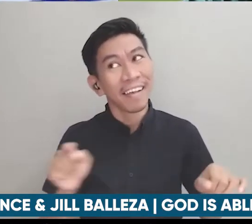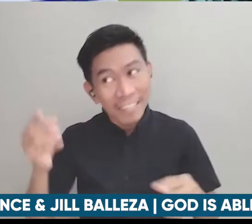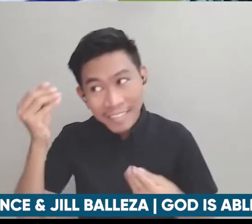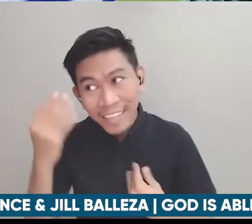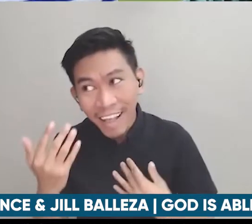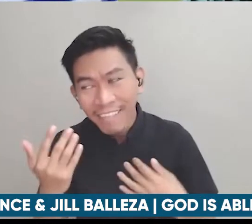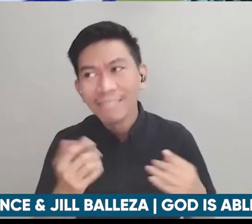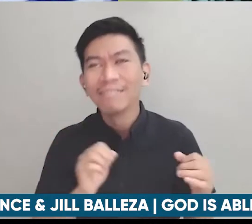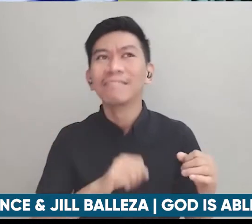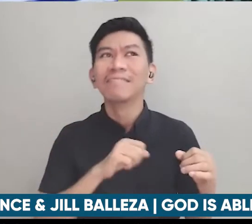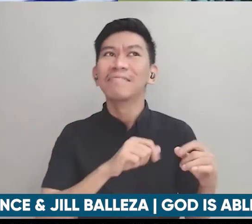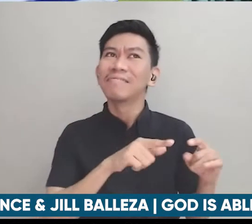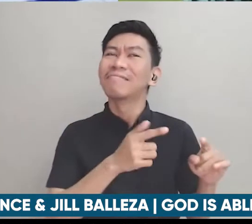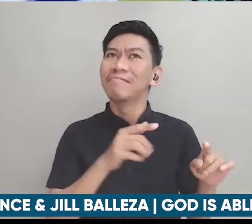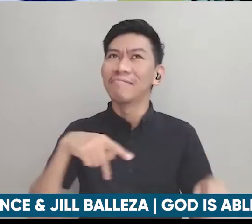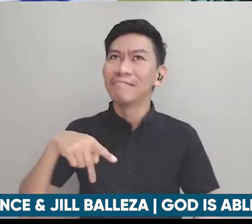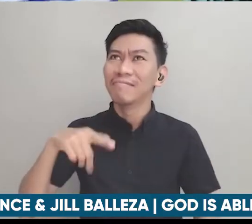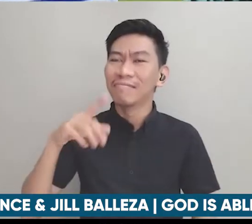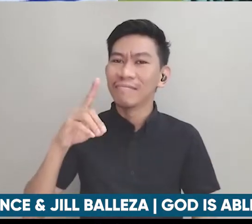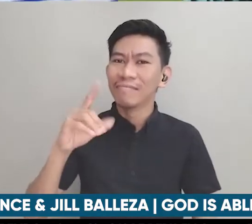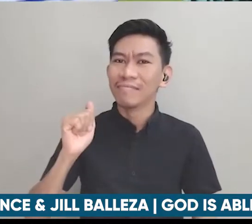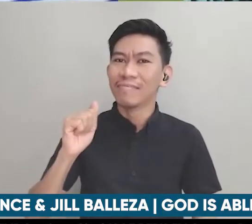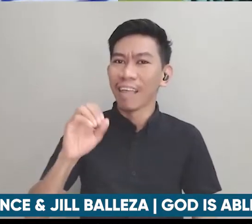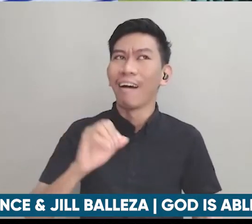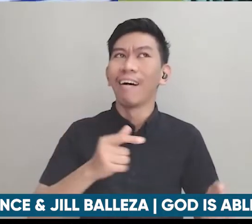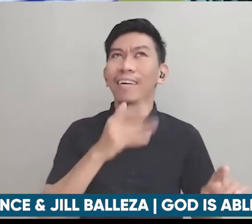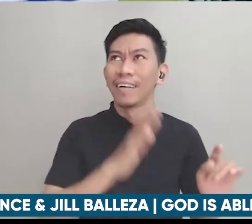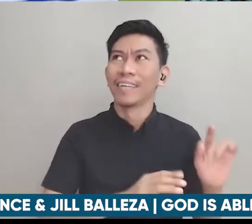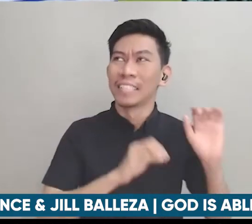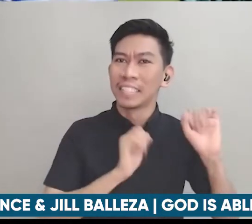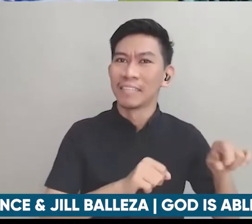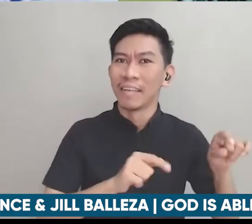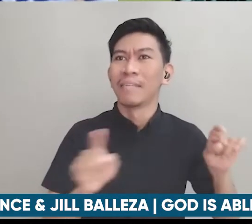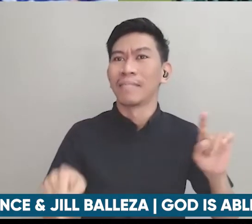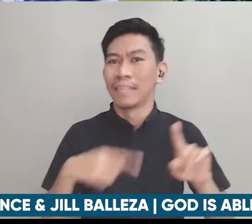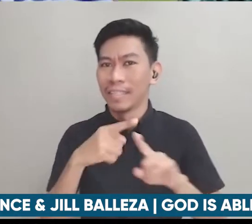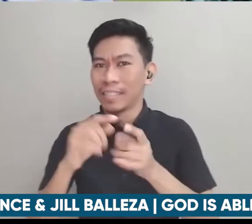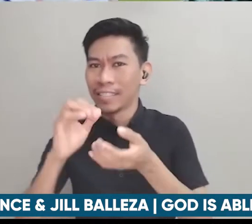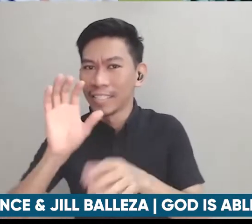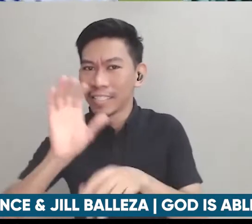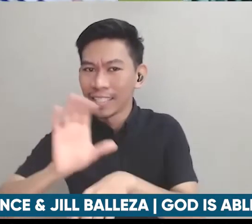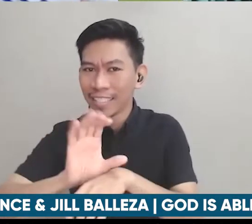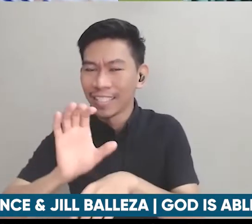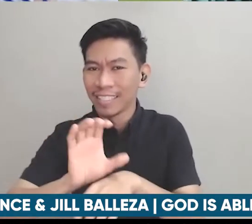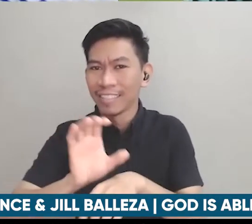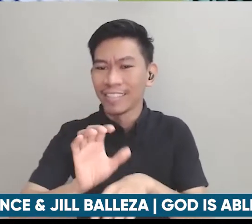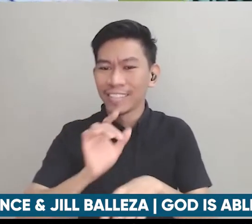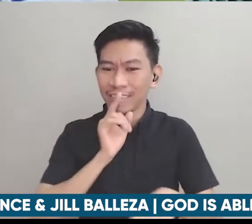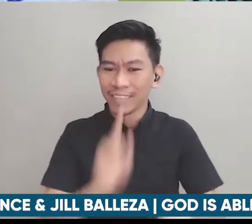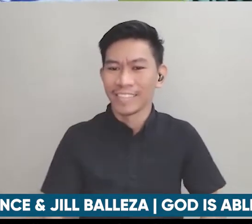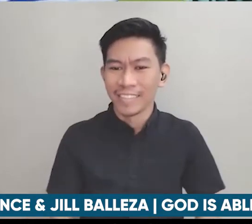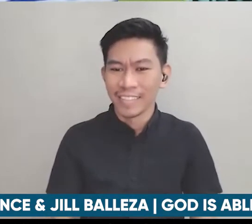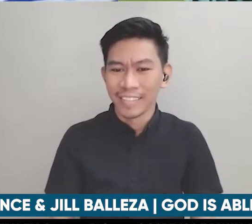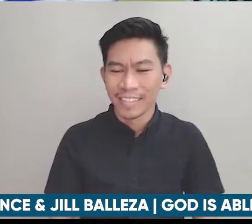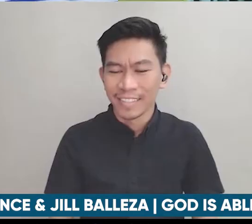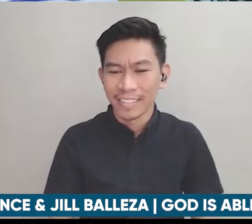naisip talaga namin happy God is able and then church yun talaga yung core kasi ng